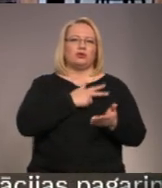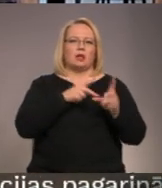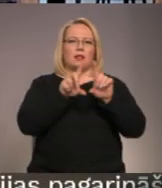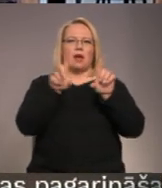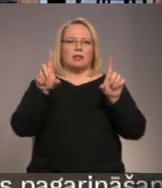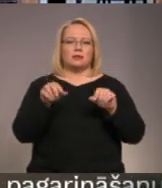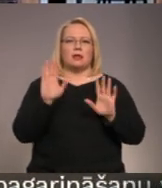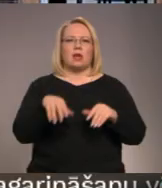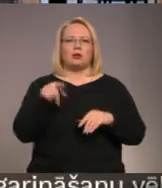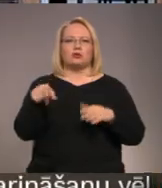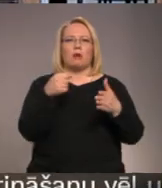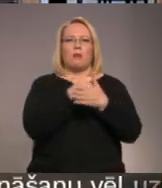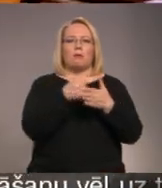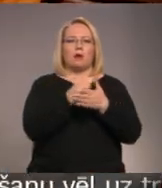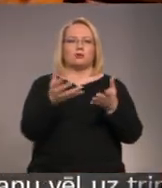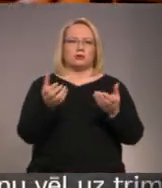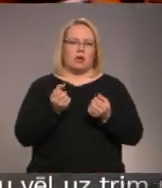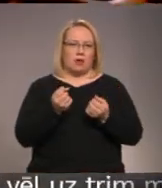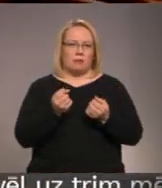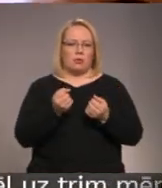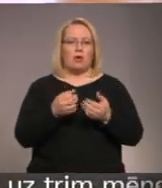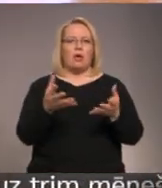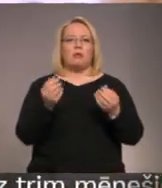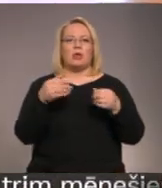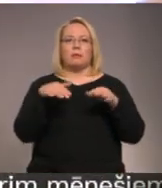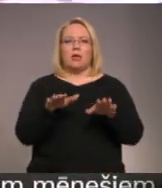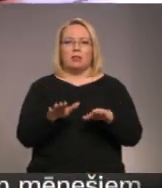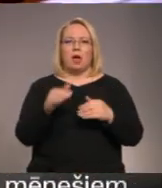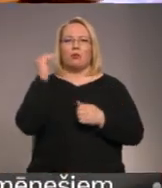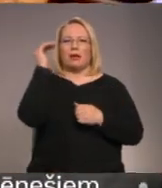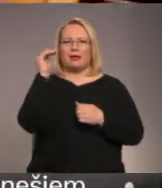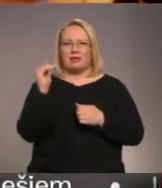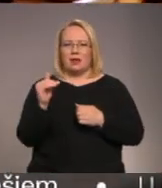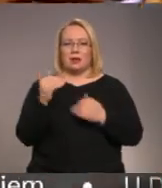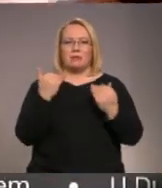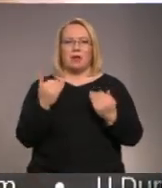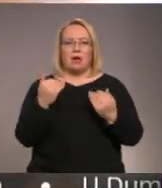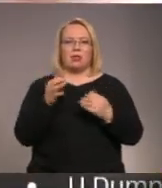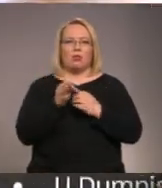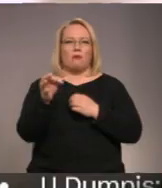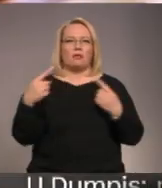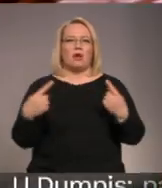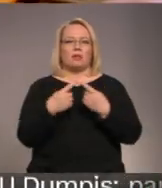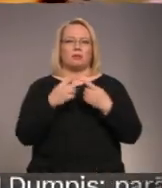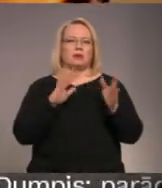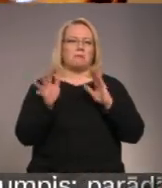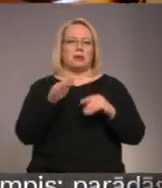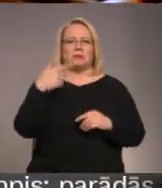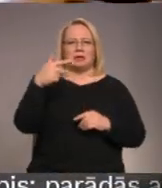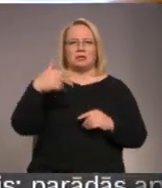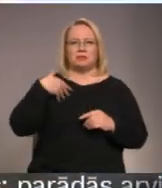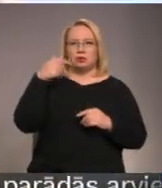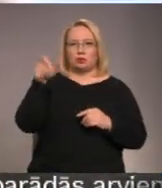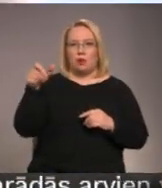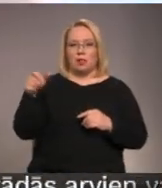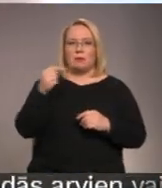šo pabalstu saņemtu kā sociālā dienestā. Pieņemtā lēmumu kriterijiem pašreiz novada atbilstot apmēram 30 skolēnus.